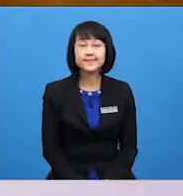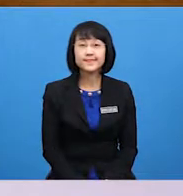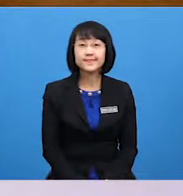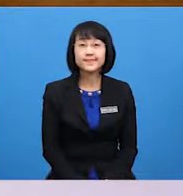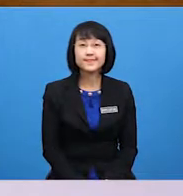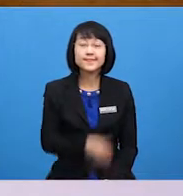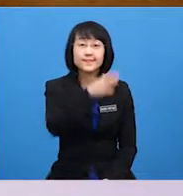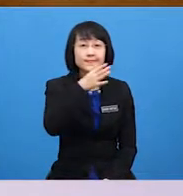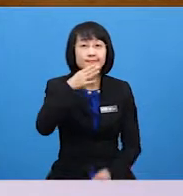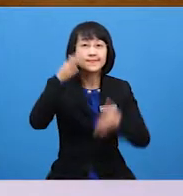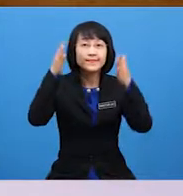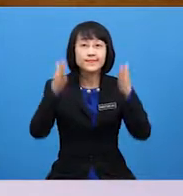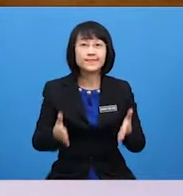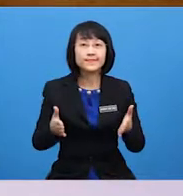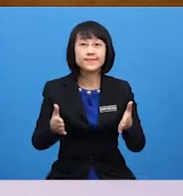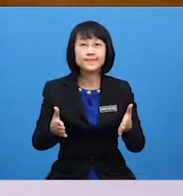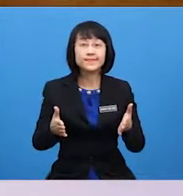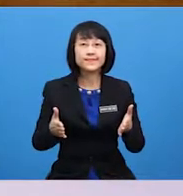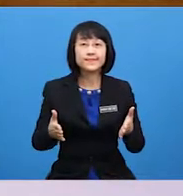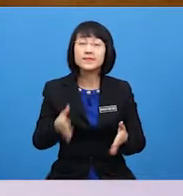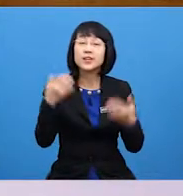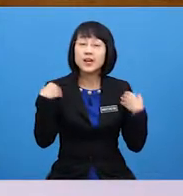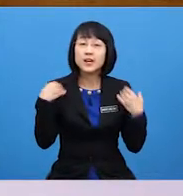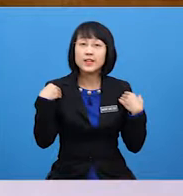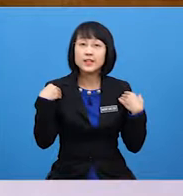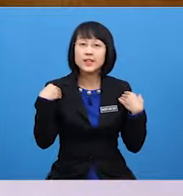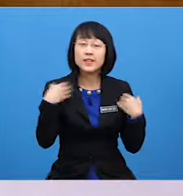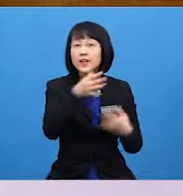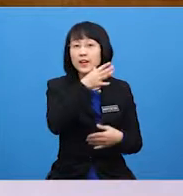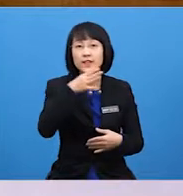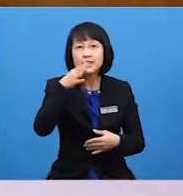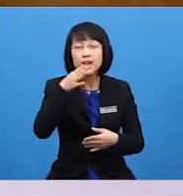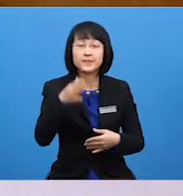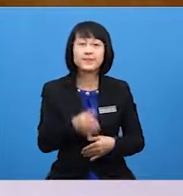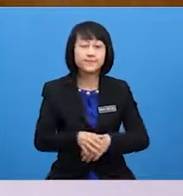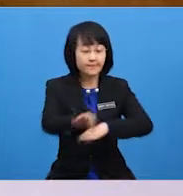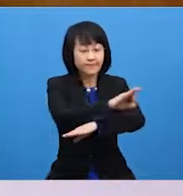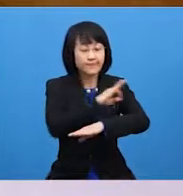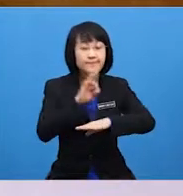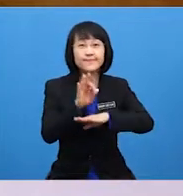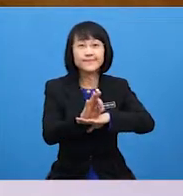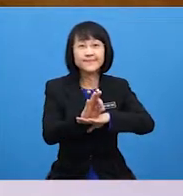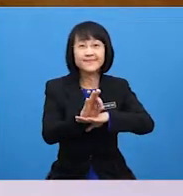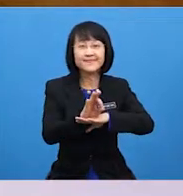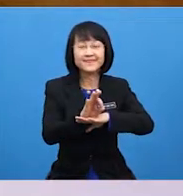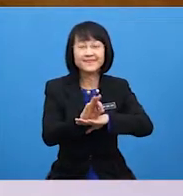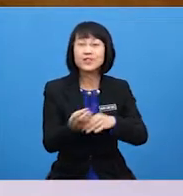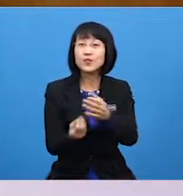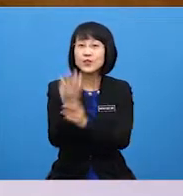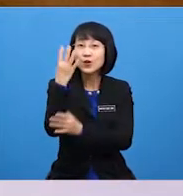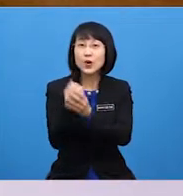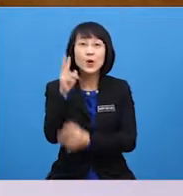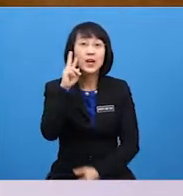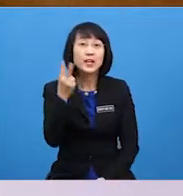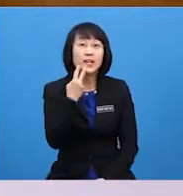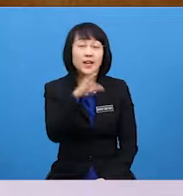Farmer usually has a farm Where he grows vegetables and fruits